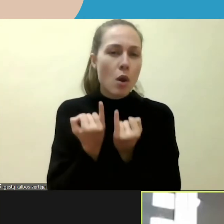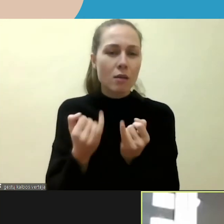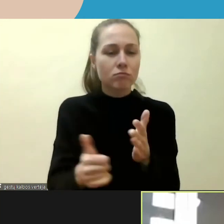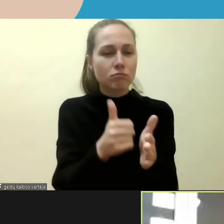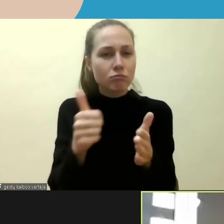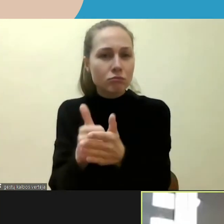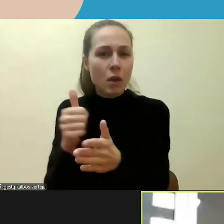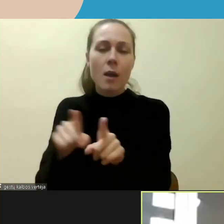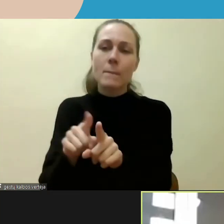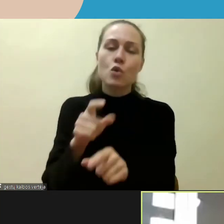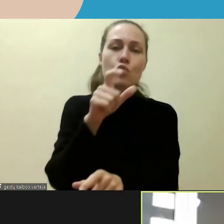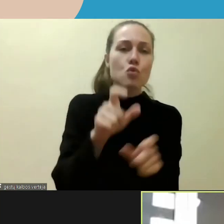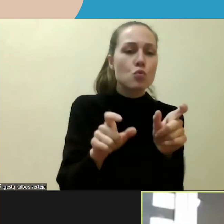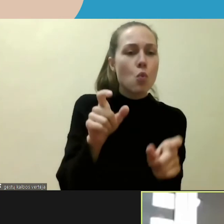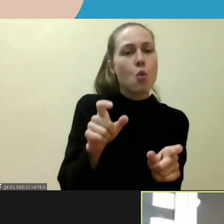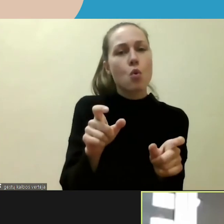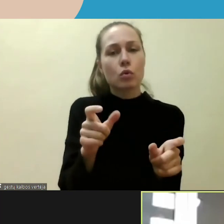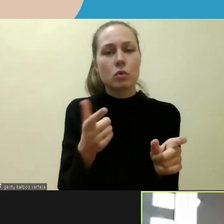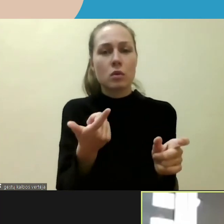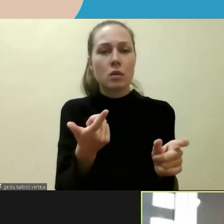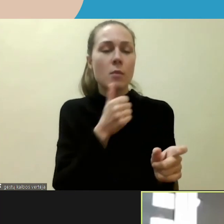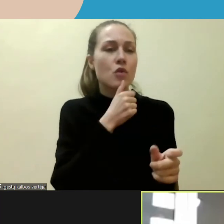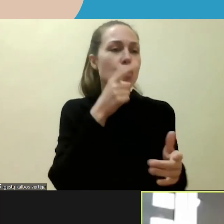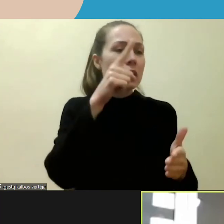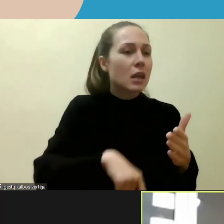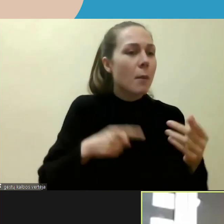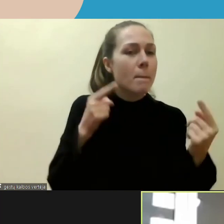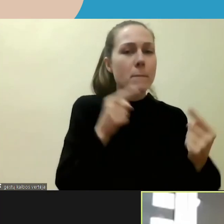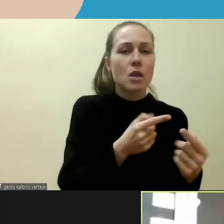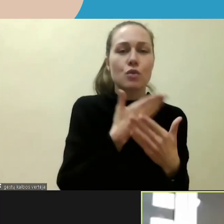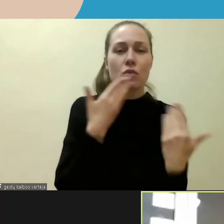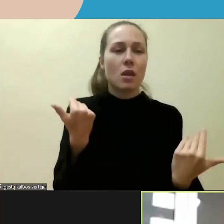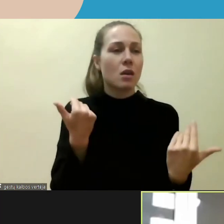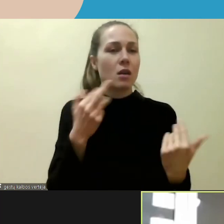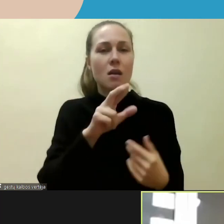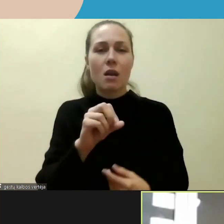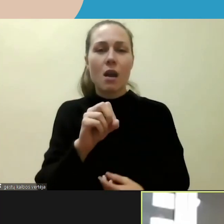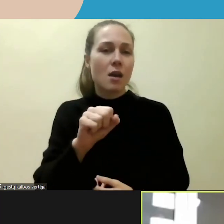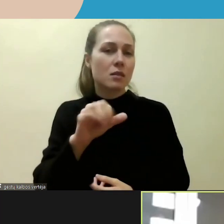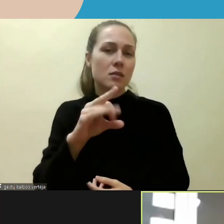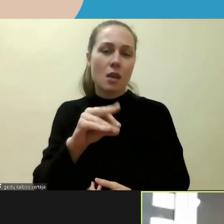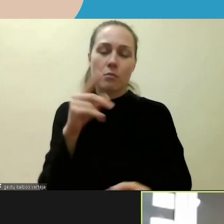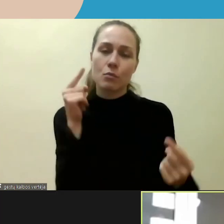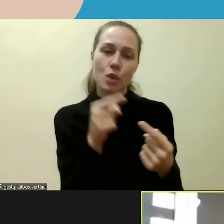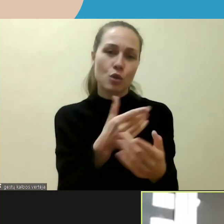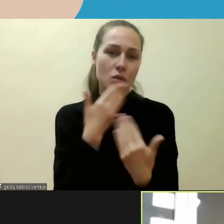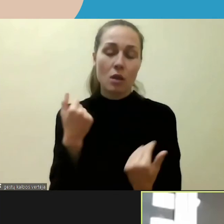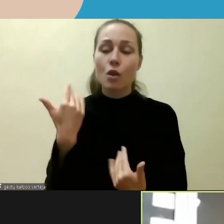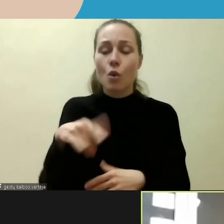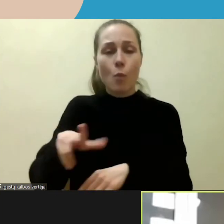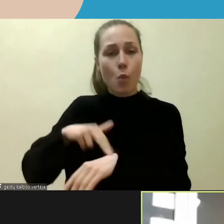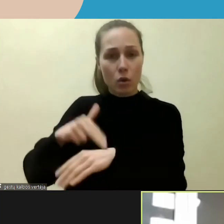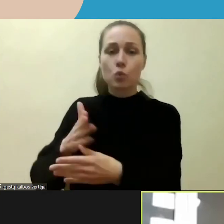žmonių prieš kažkokį, sakykime, ar prieš religiją, ar prieš rasę. Jie pakankamai ilgą metą dirbantis